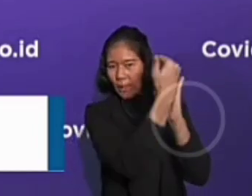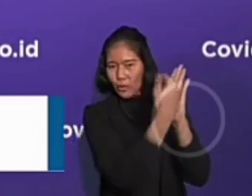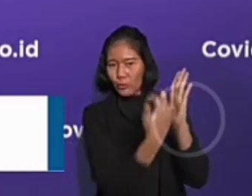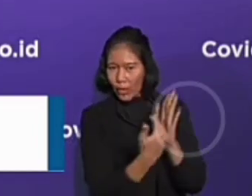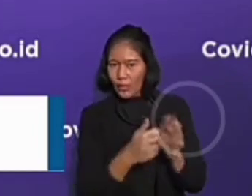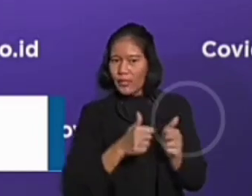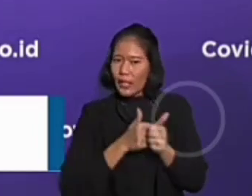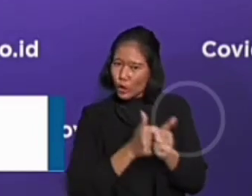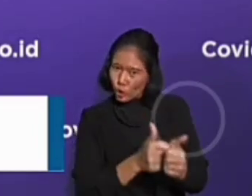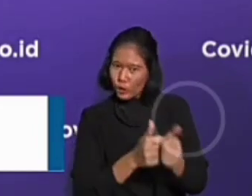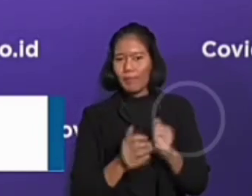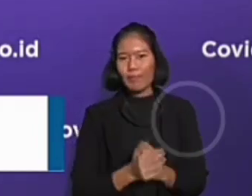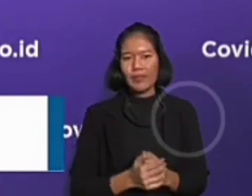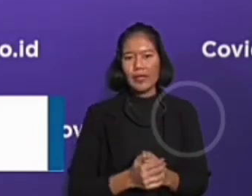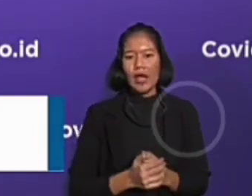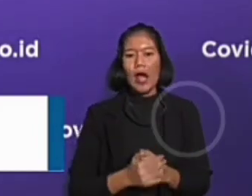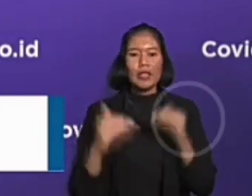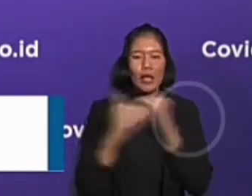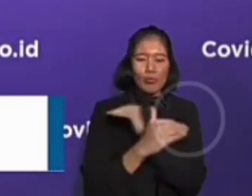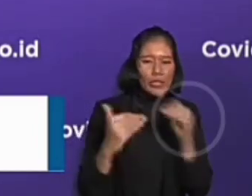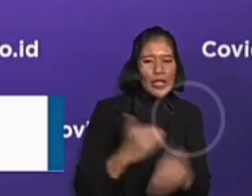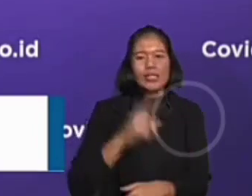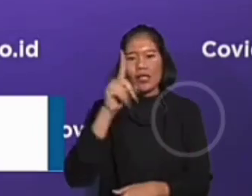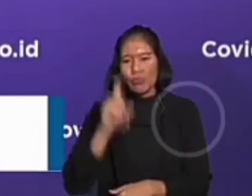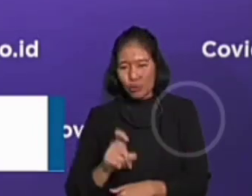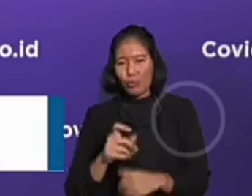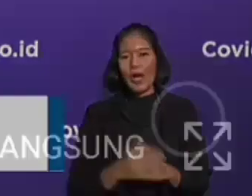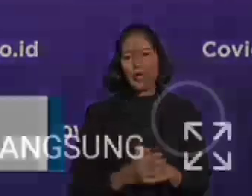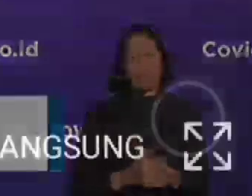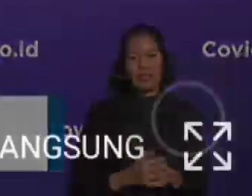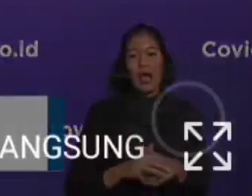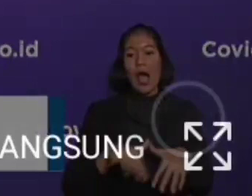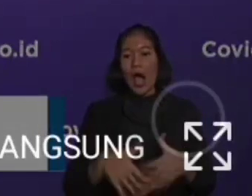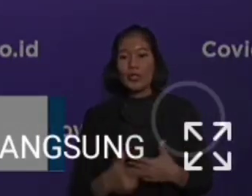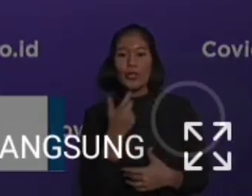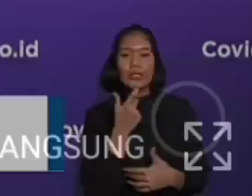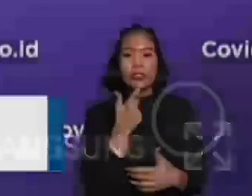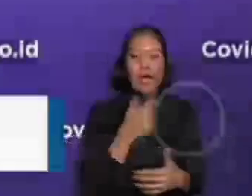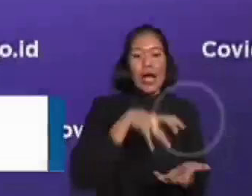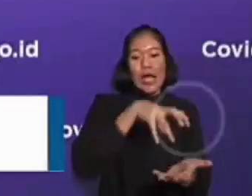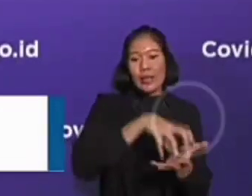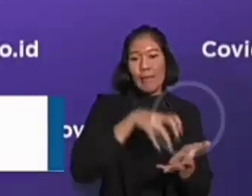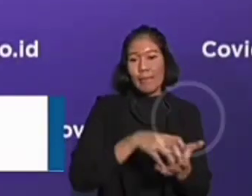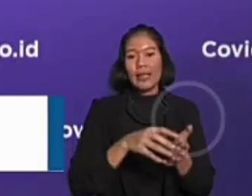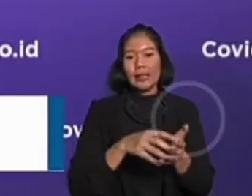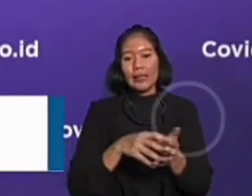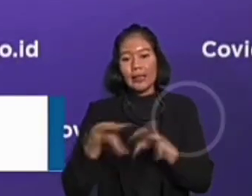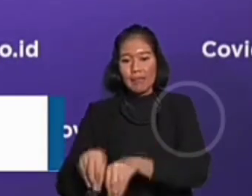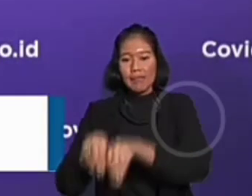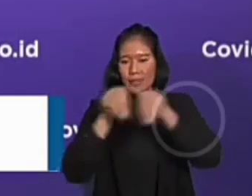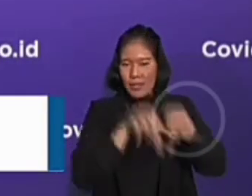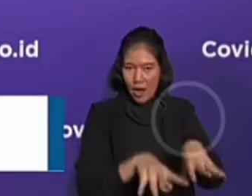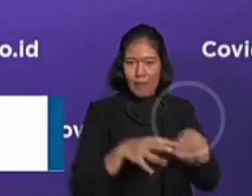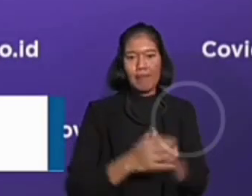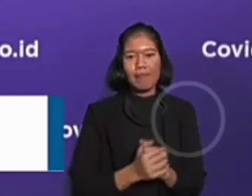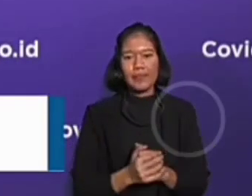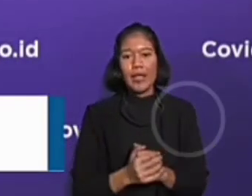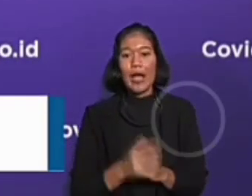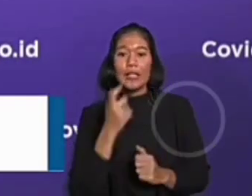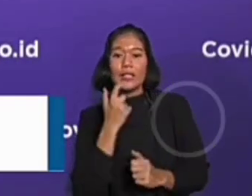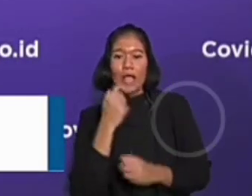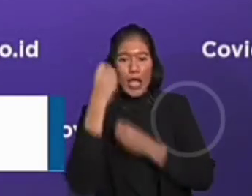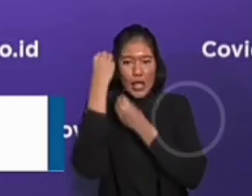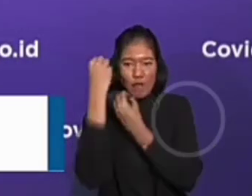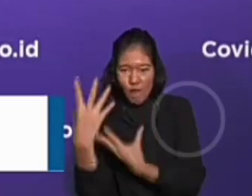moda transportasi, dalam hal kebutuhan shelter atau tempat transit bagi PMI, dalam hal informasi kepulangan